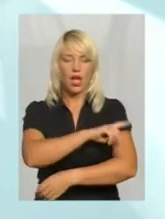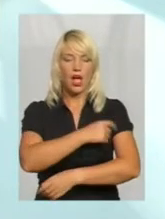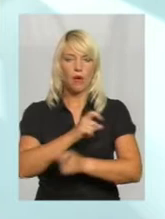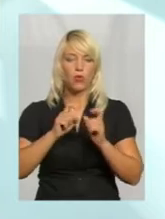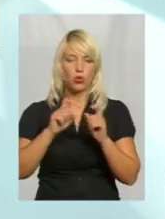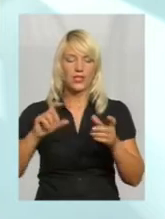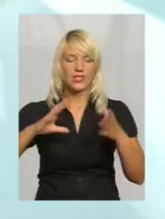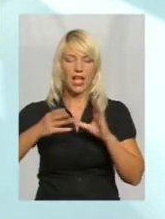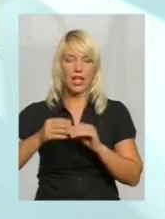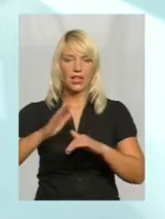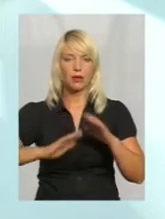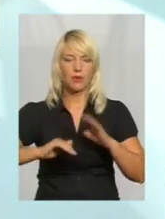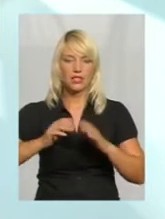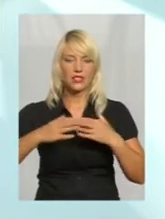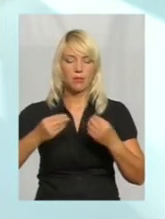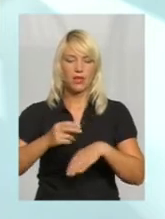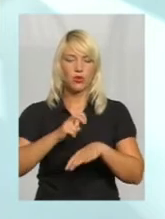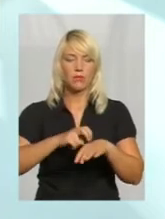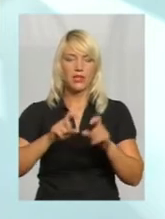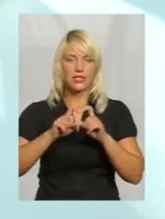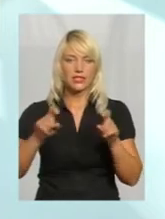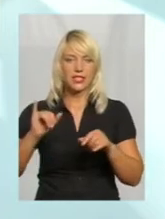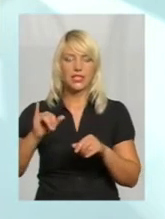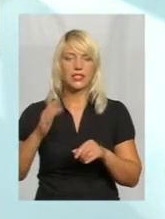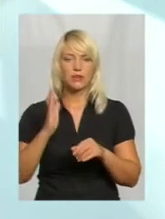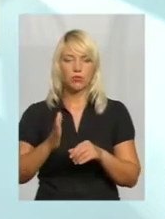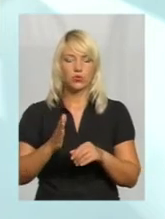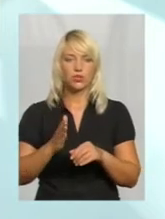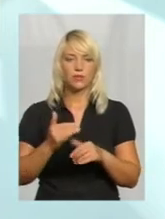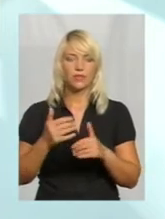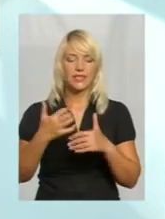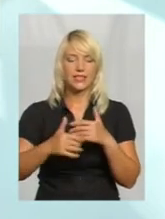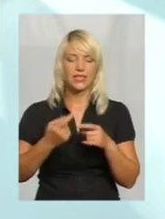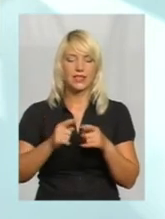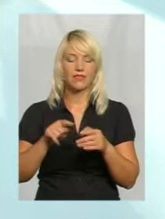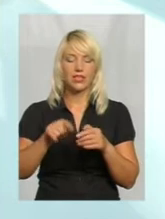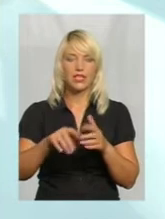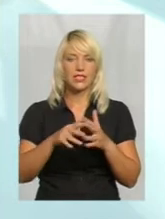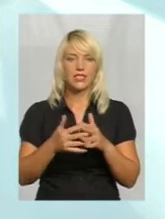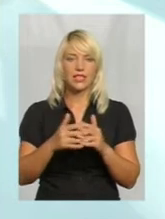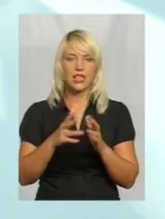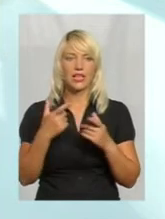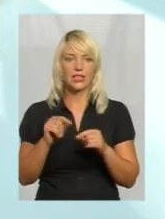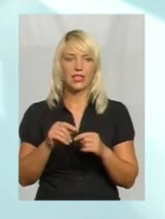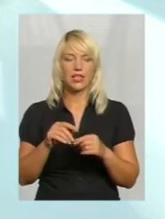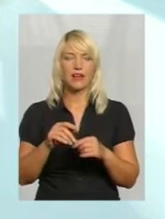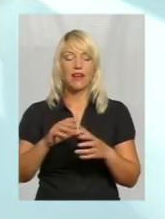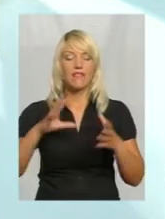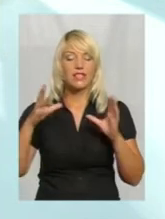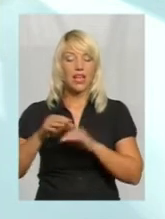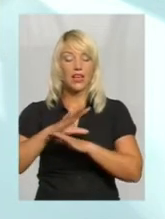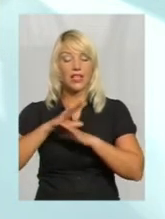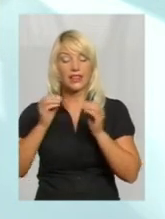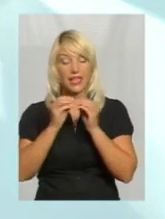загальної практики сімейної медицини. Серед них це будуть в тих селах 10 сіл, де взагалі не було амбулаторій, і